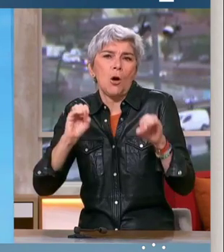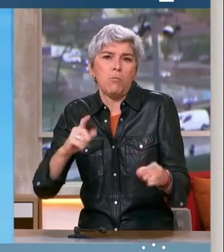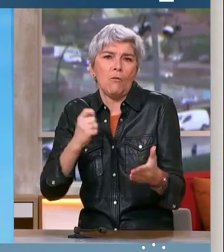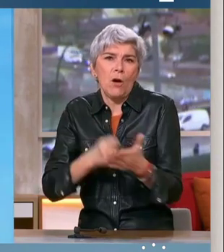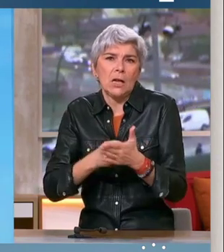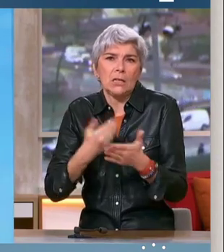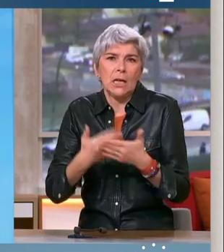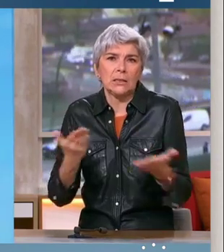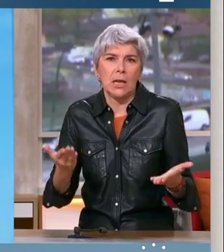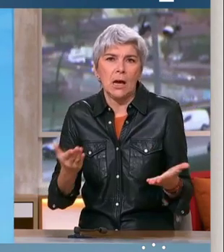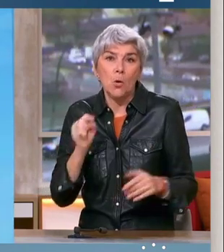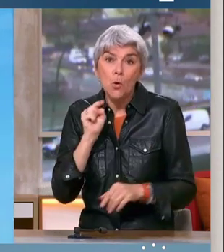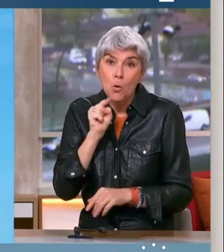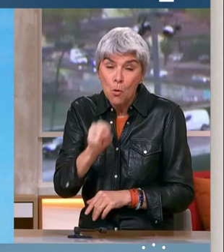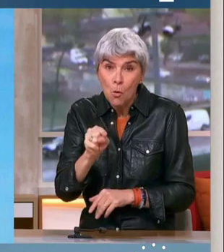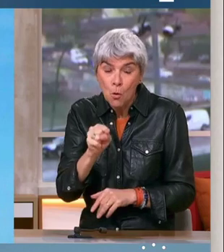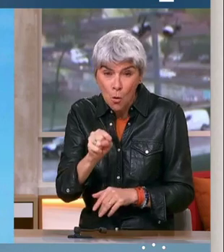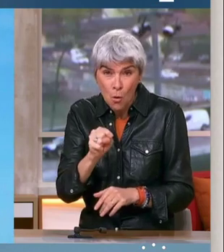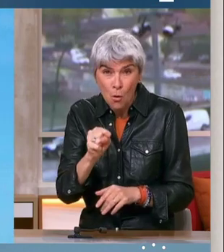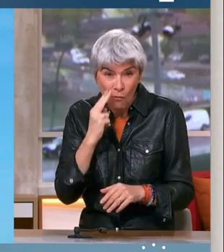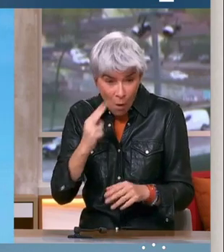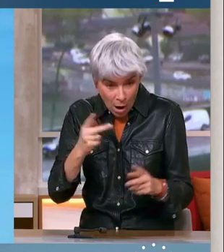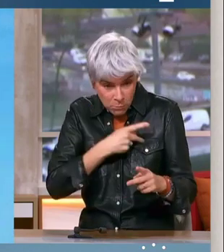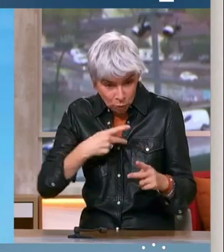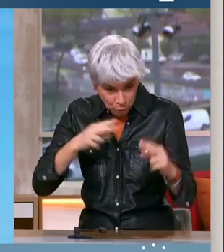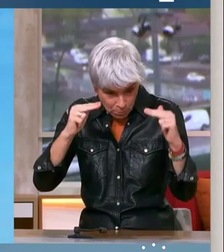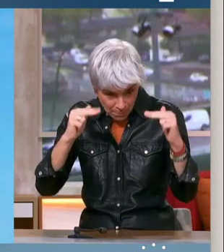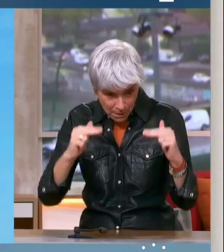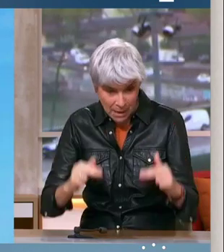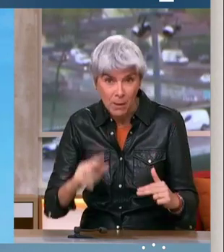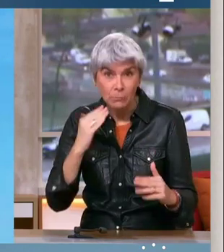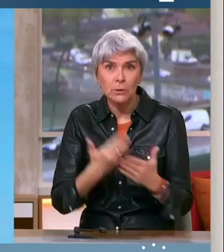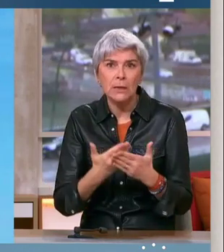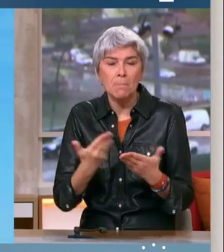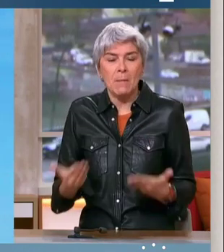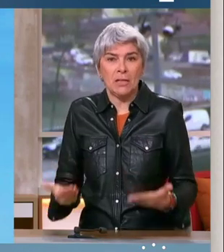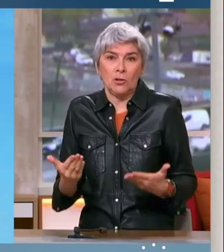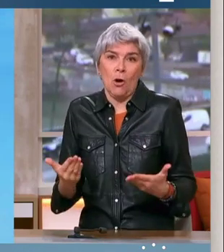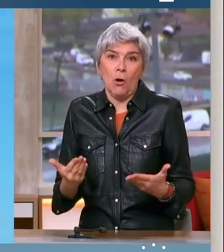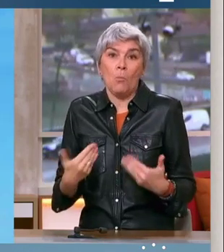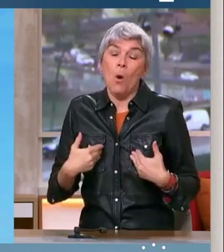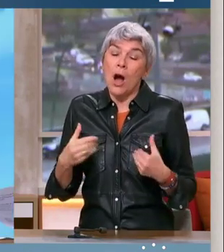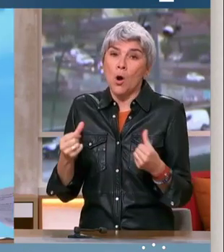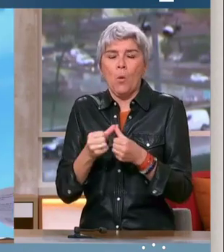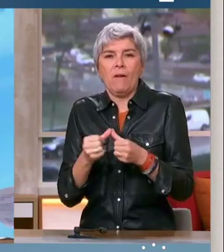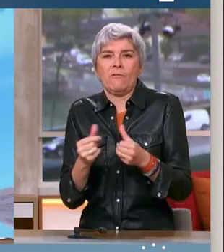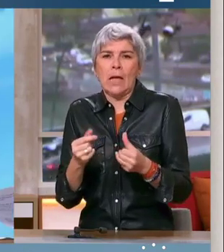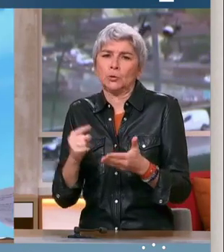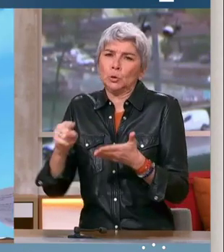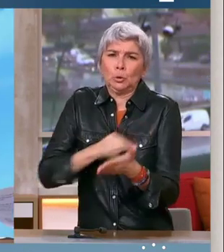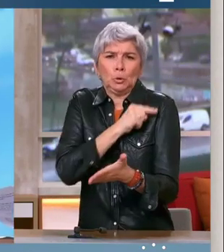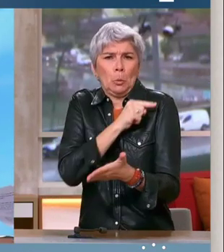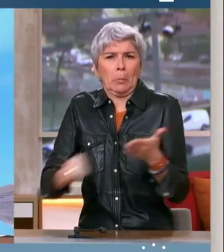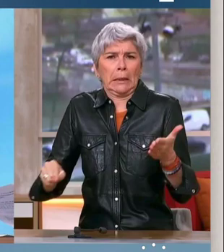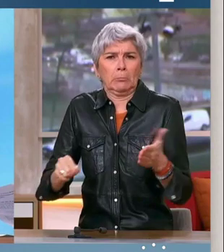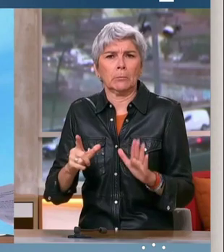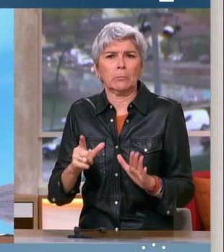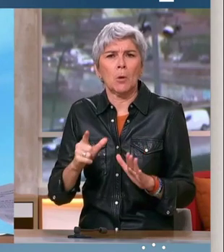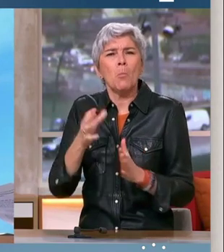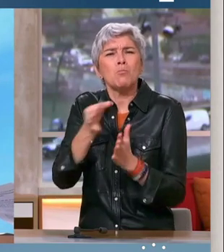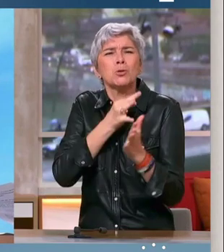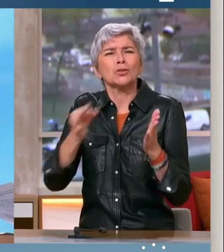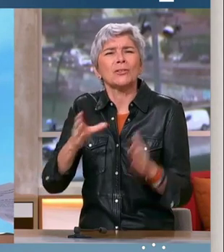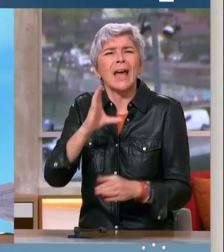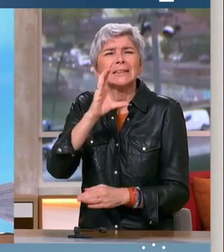des salariés, eux, voient leurs pensions baisser. Alors tout de suite, tout de suite, ce que je mettrai en œuvre, je supprimerai ces deux taux de